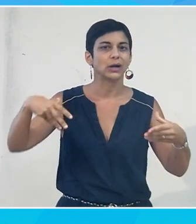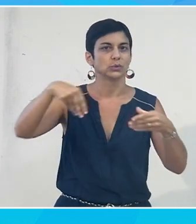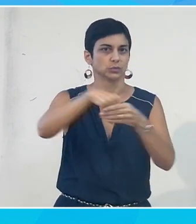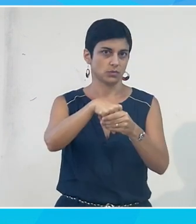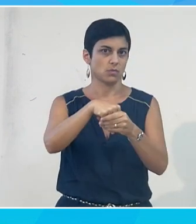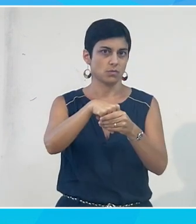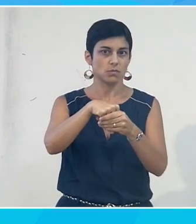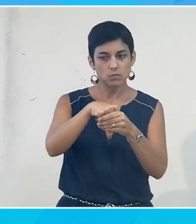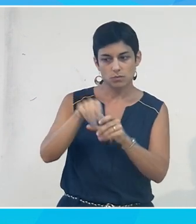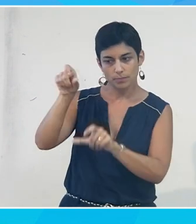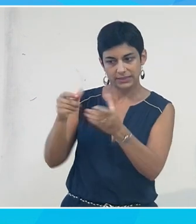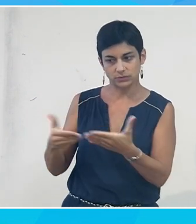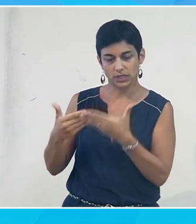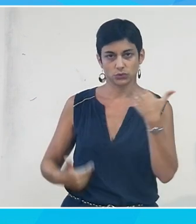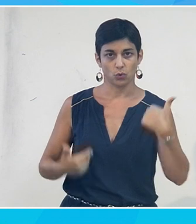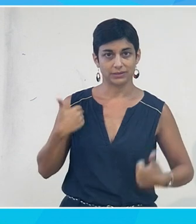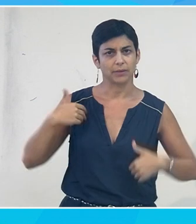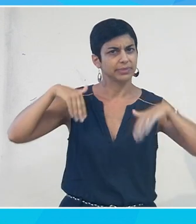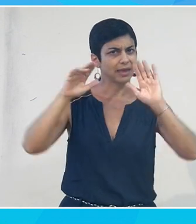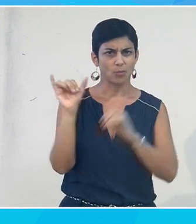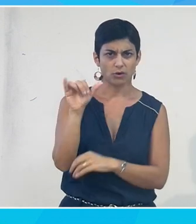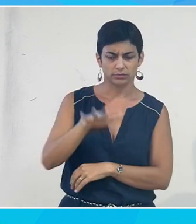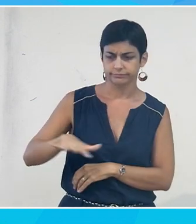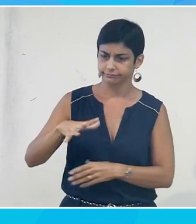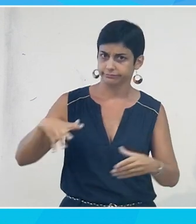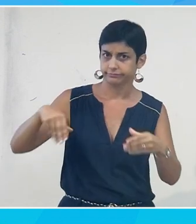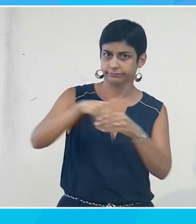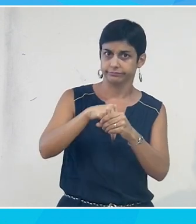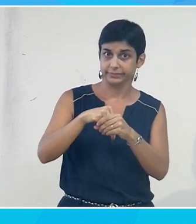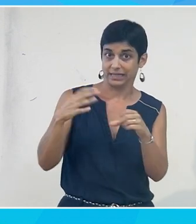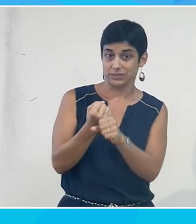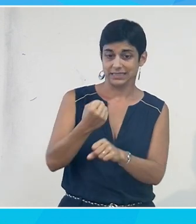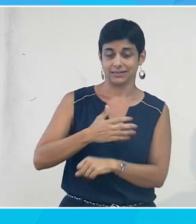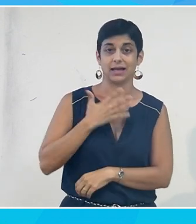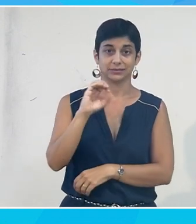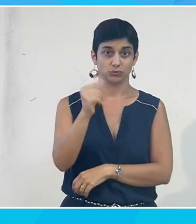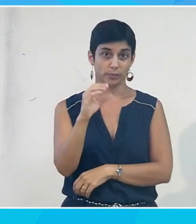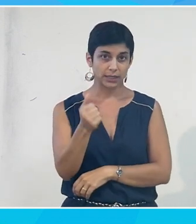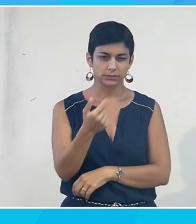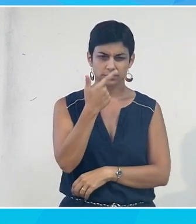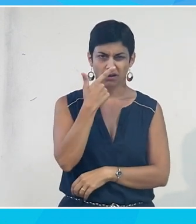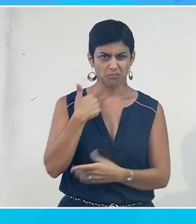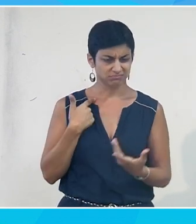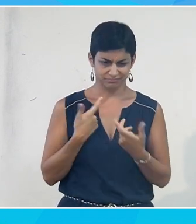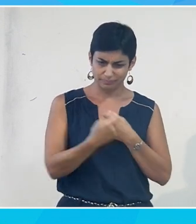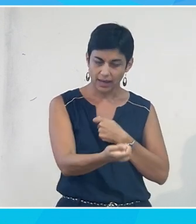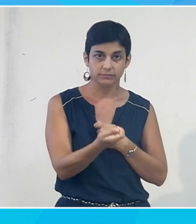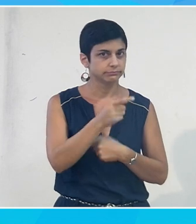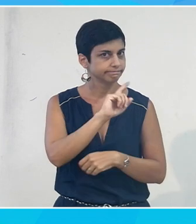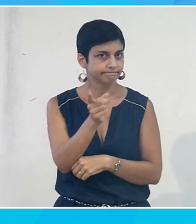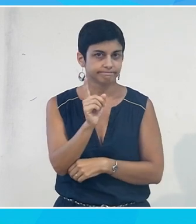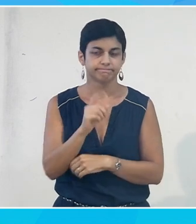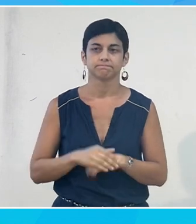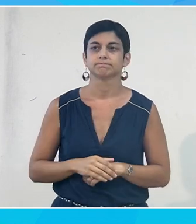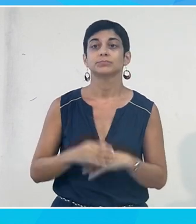des personnes en situation de handicap, quelles qu'elles soient. Donc, c'est vrai que ça peut paraître un peu éloigné, au premier abord, mais on est en plein dedans, parce qu'évidemment,